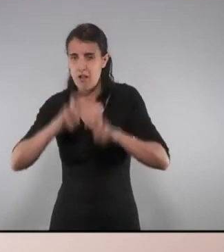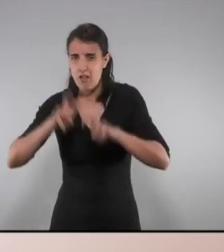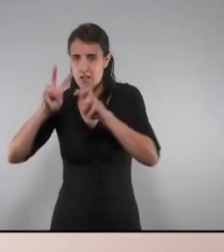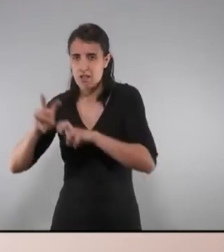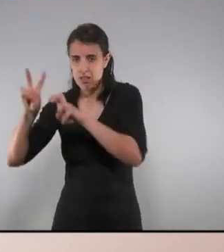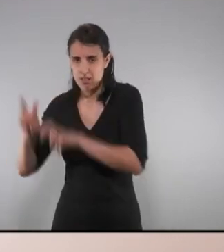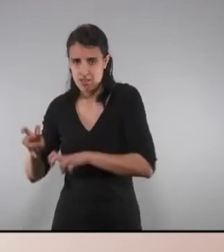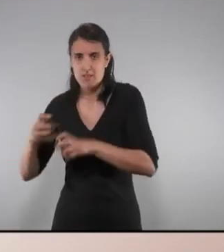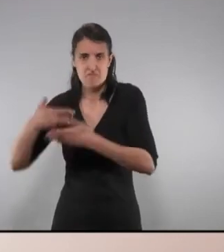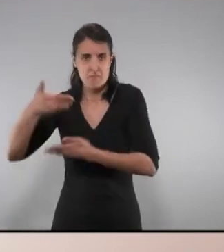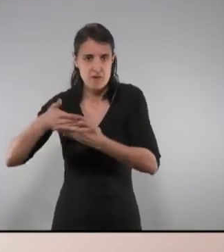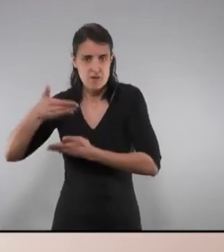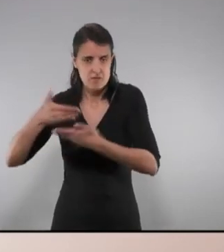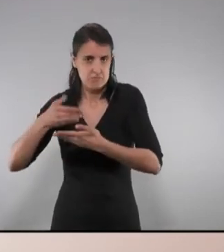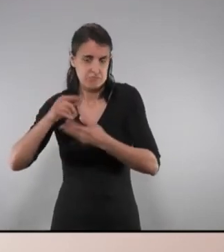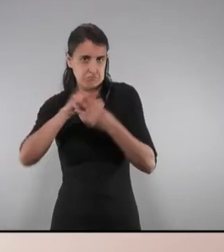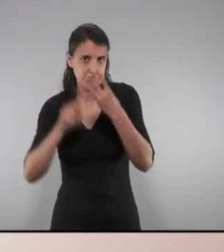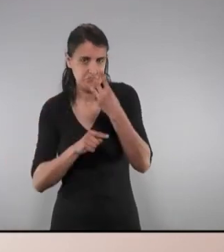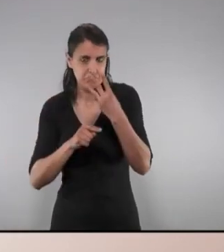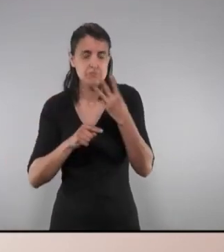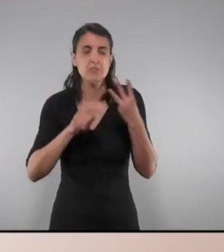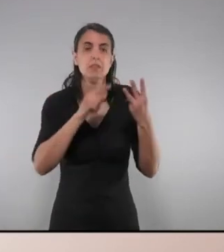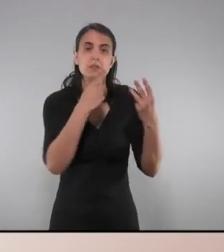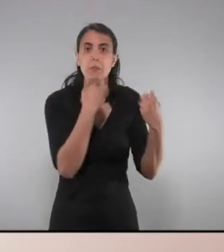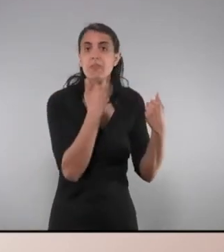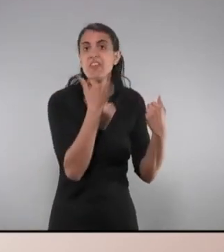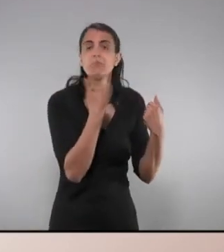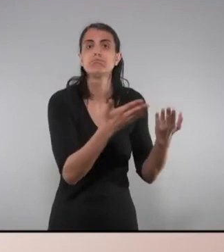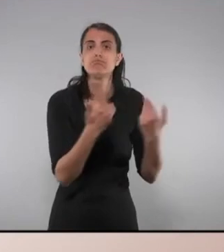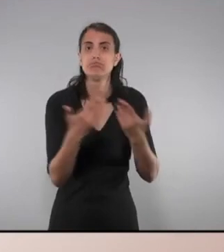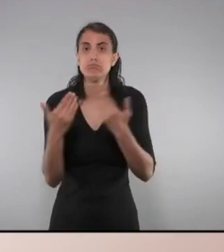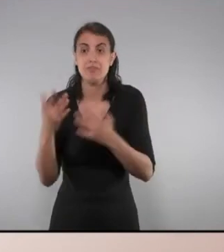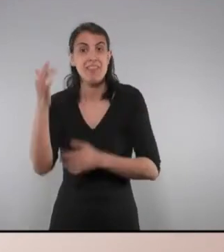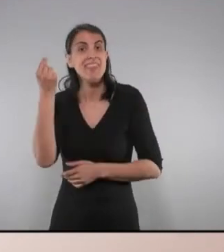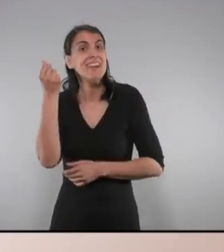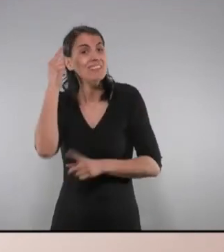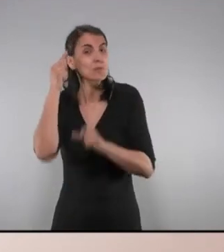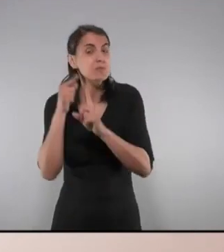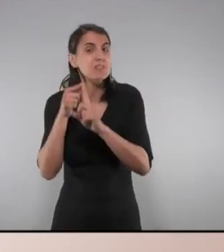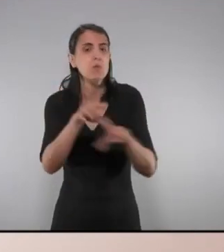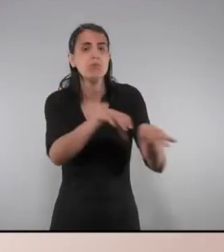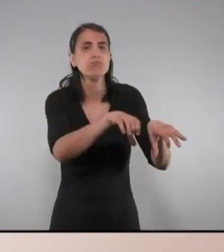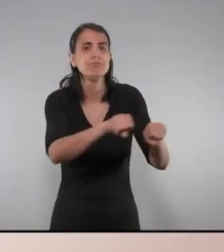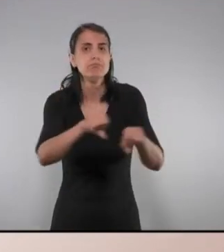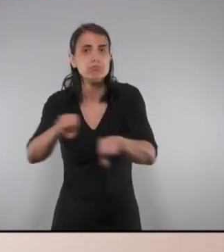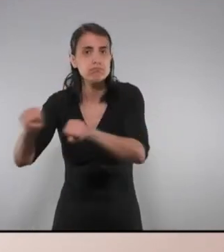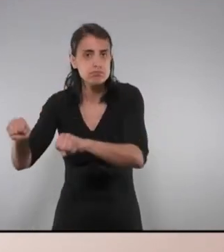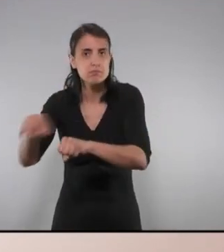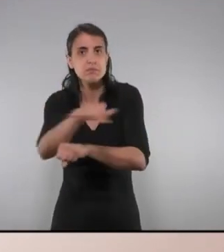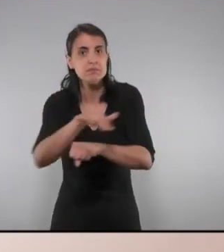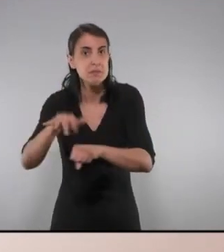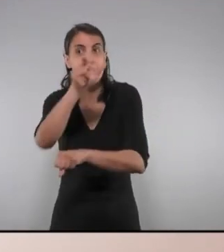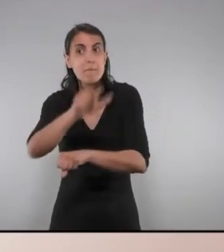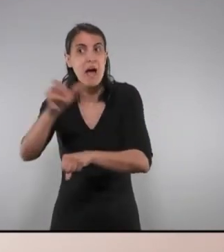Colell, Jesús Albalat i Francisco José Moya. Aquests diners estaven destinats, teòricament, a reservar places per acollir residents amb